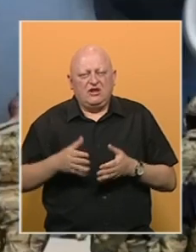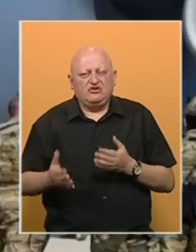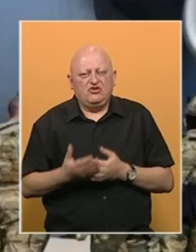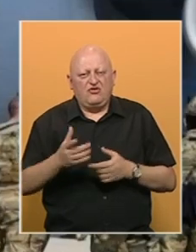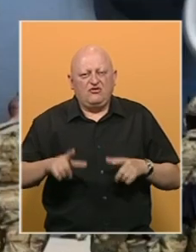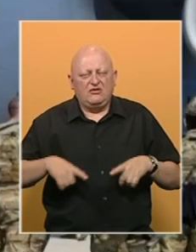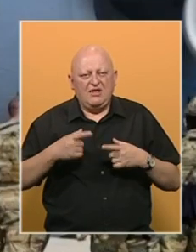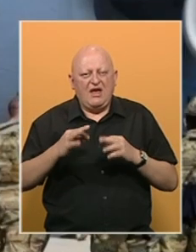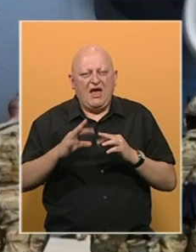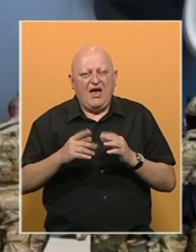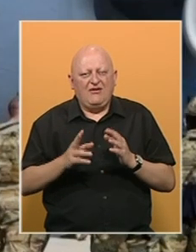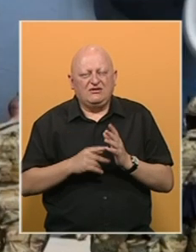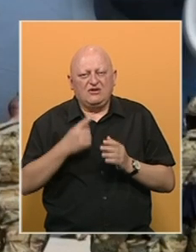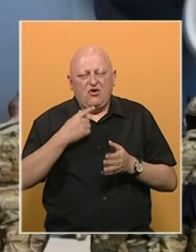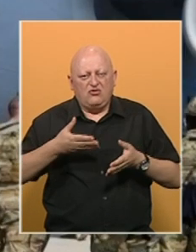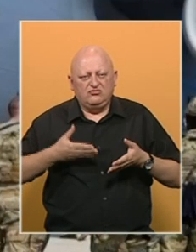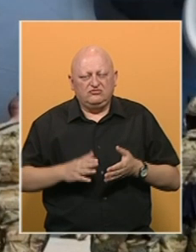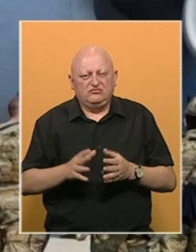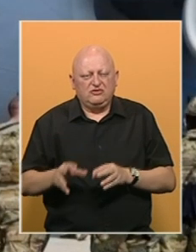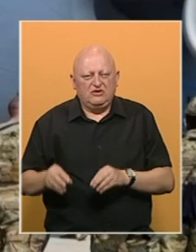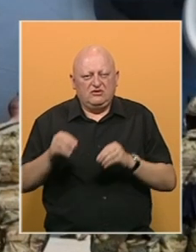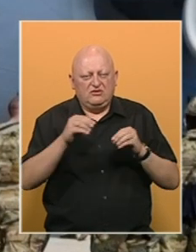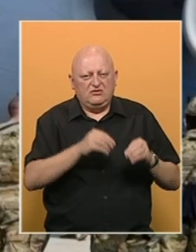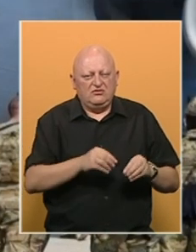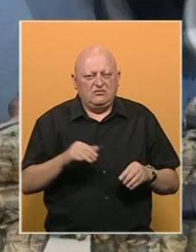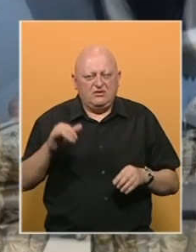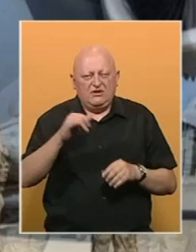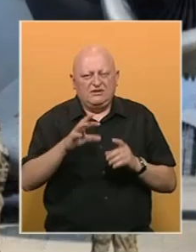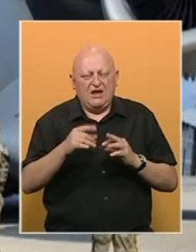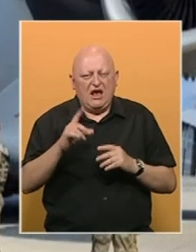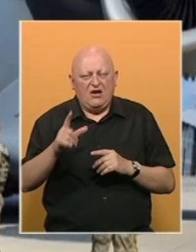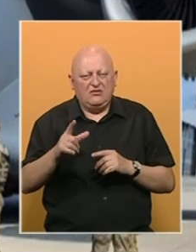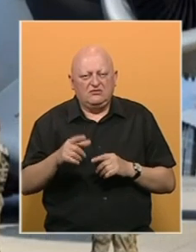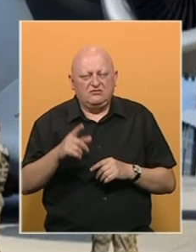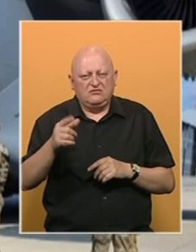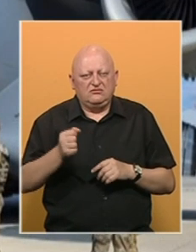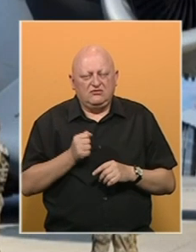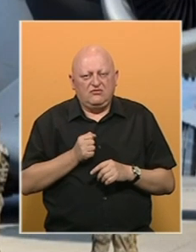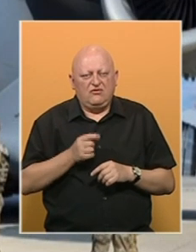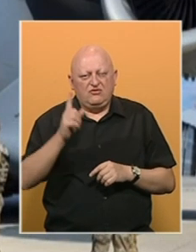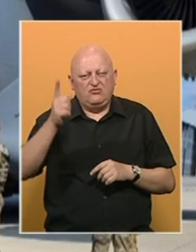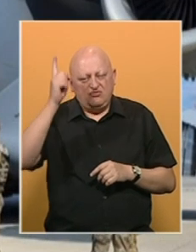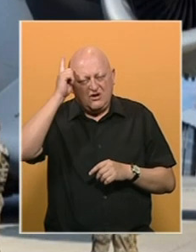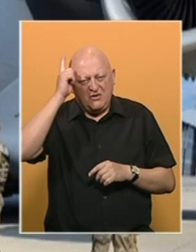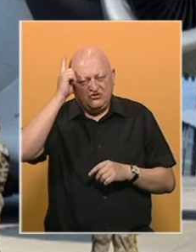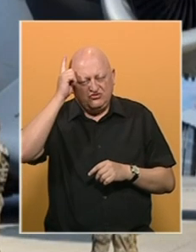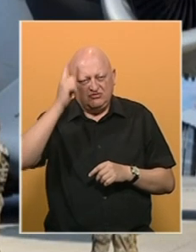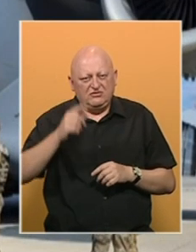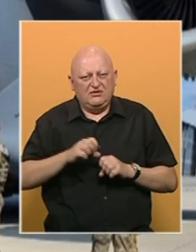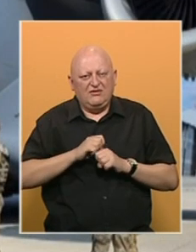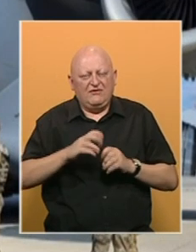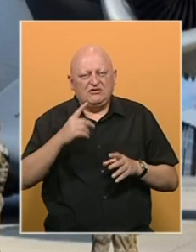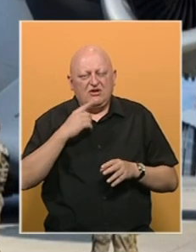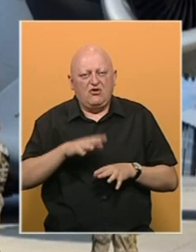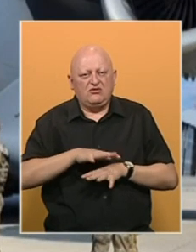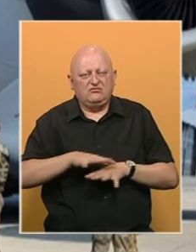život. Afganistanka koja se porodila tokom evakuacije na letu iz Kabula ka vojnoj bazi Ramštajnu u Njemačkoj, vijest je koja je